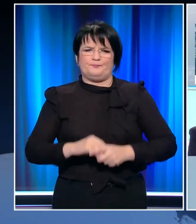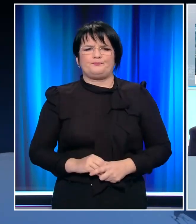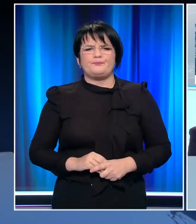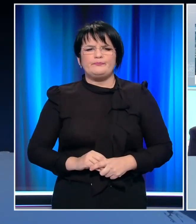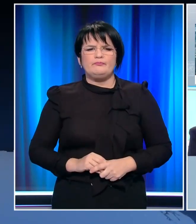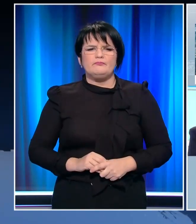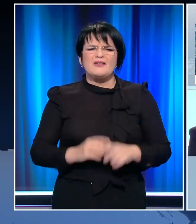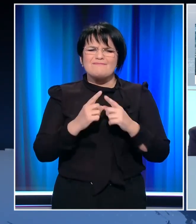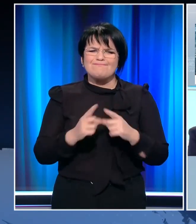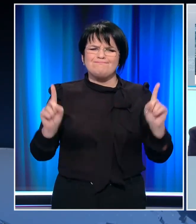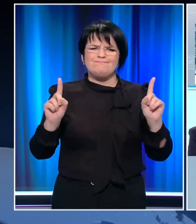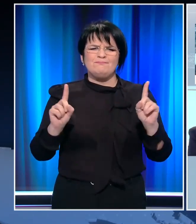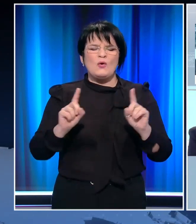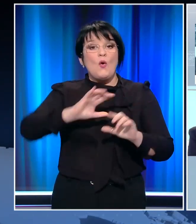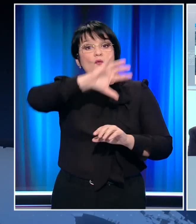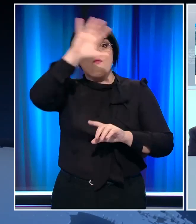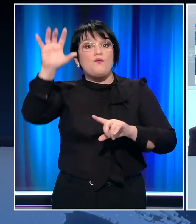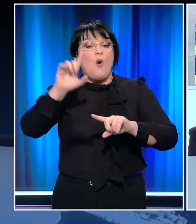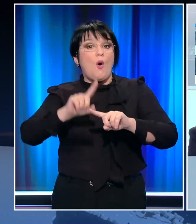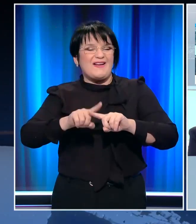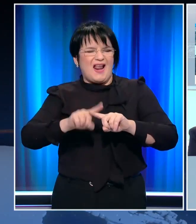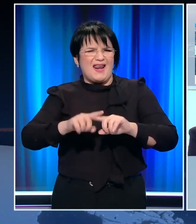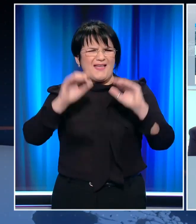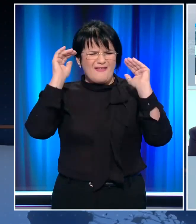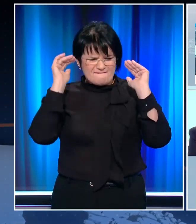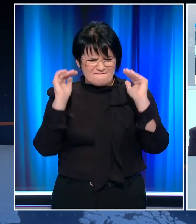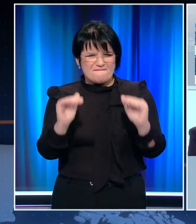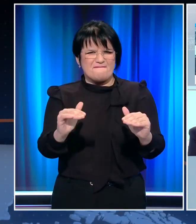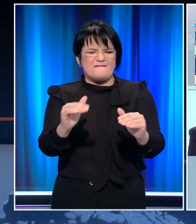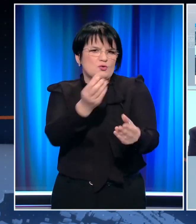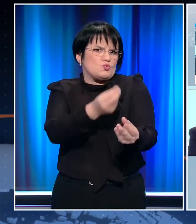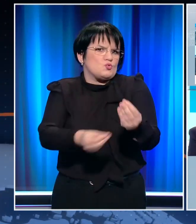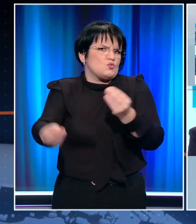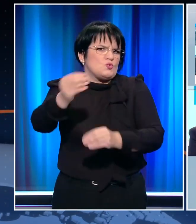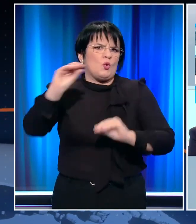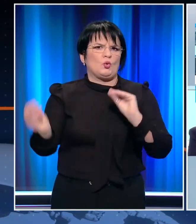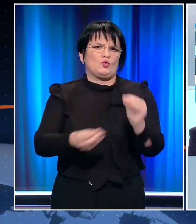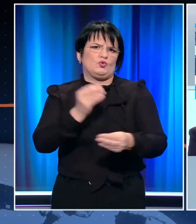ότι, το έχω πει πολλές φορές, ότι πάντα στη Βόρειο Ελλάδα είχε περισσότερα κρούσματα.